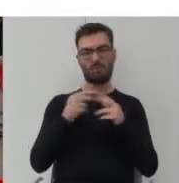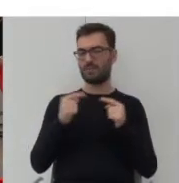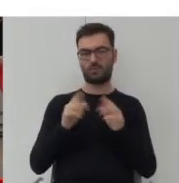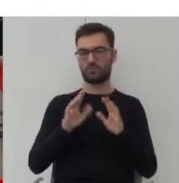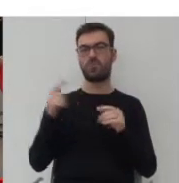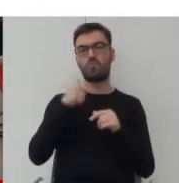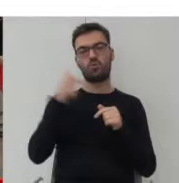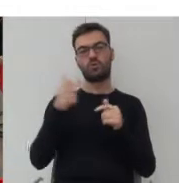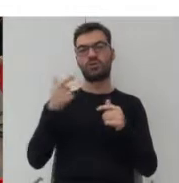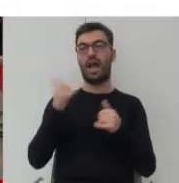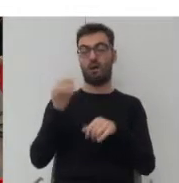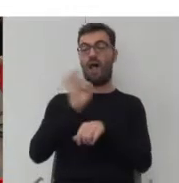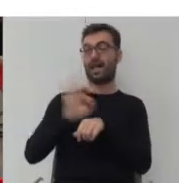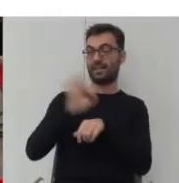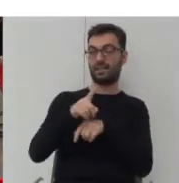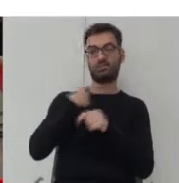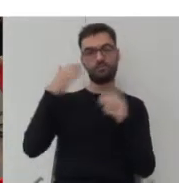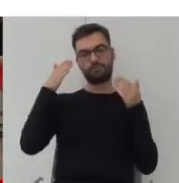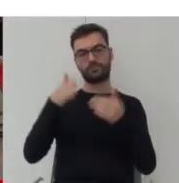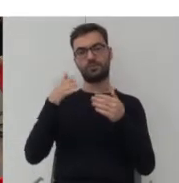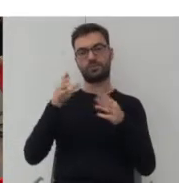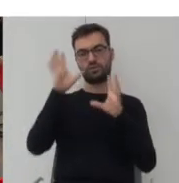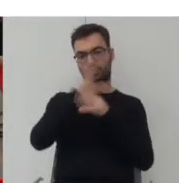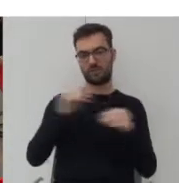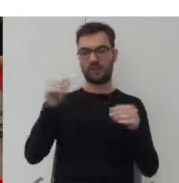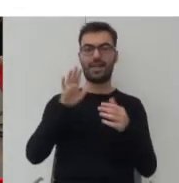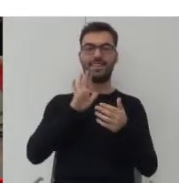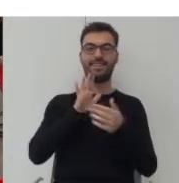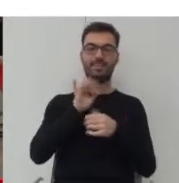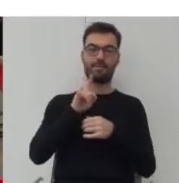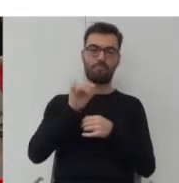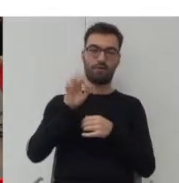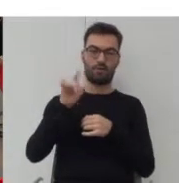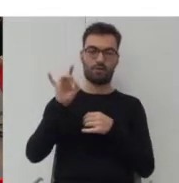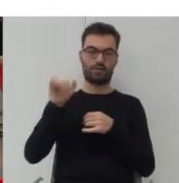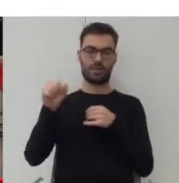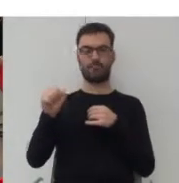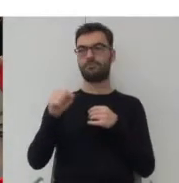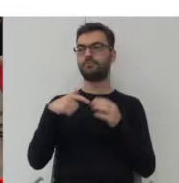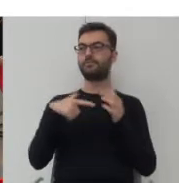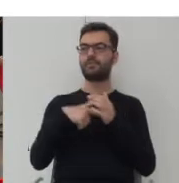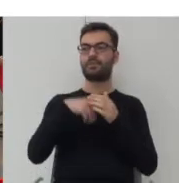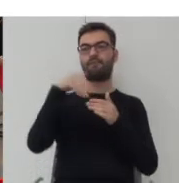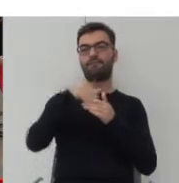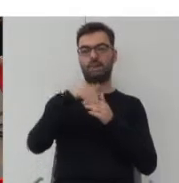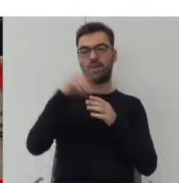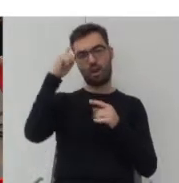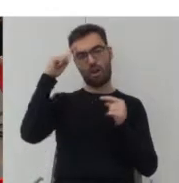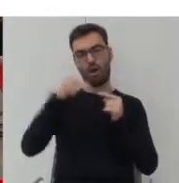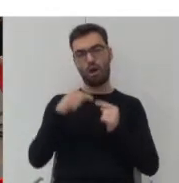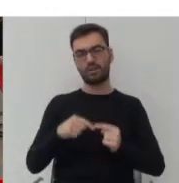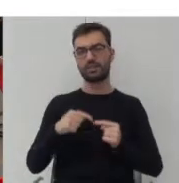powinniśmy się jako architekci odnosić z pewnym szacunkiem do typologii, która jest jakąś taką wewnętrzną logiką